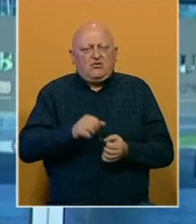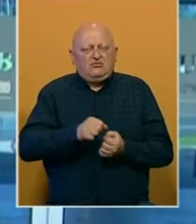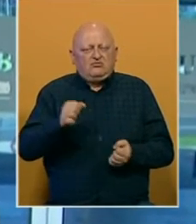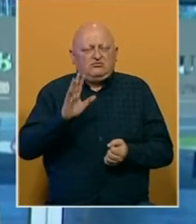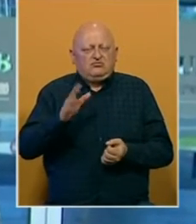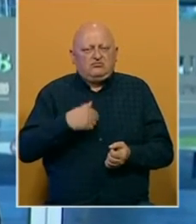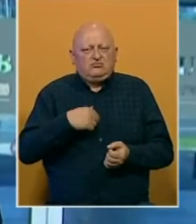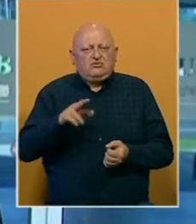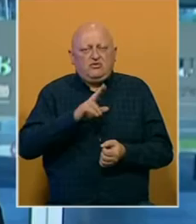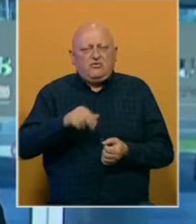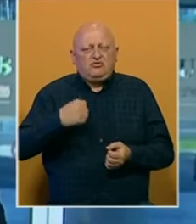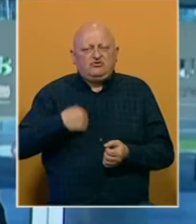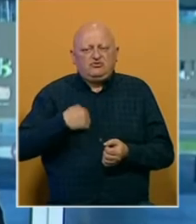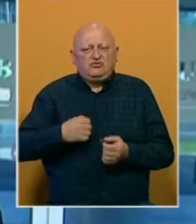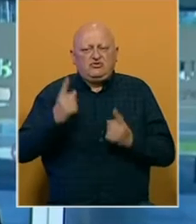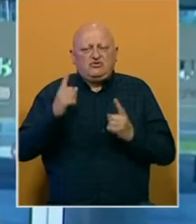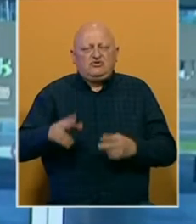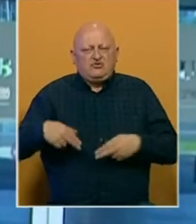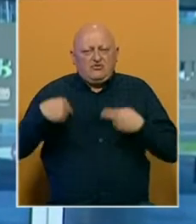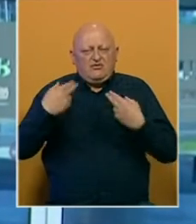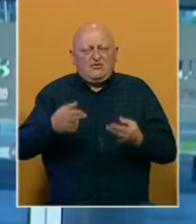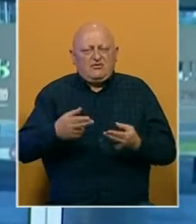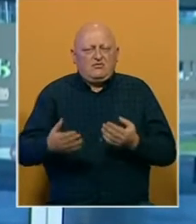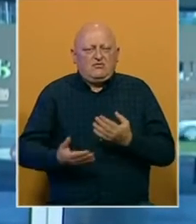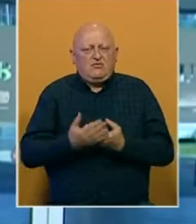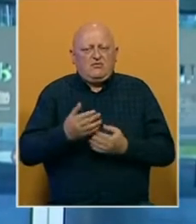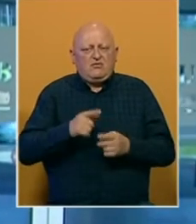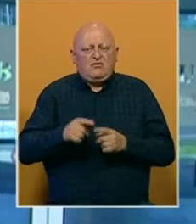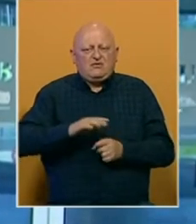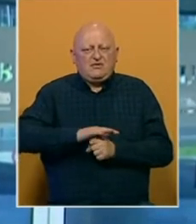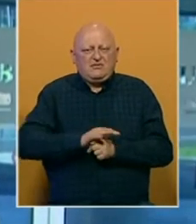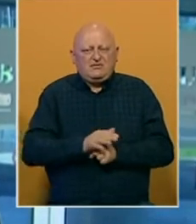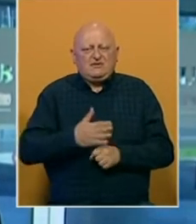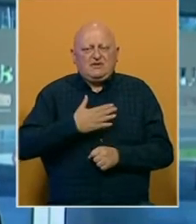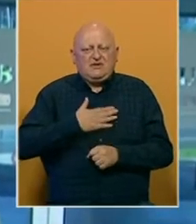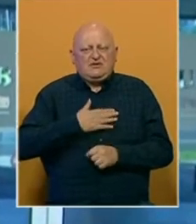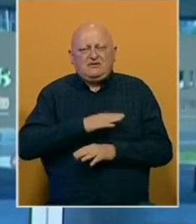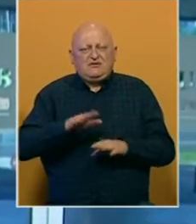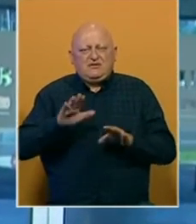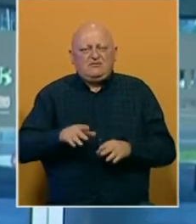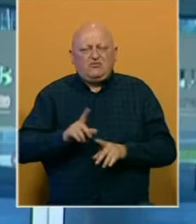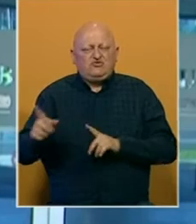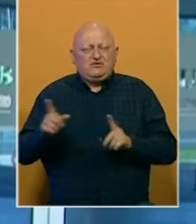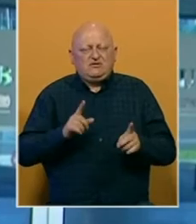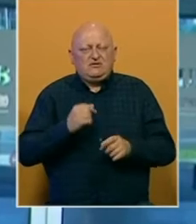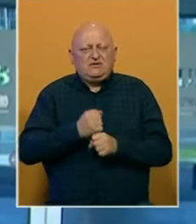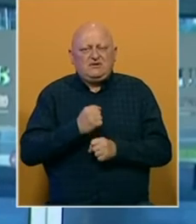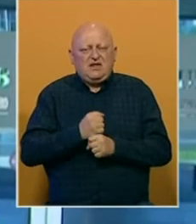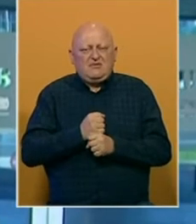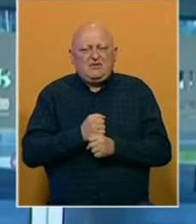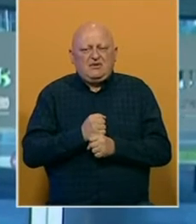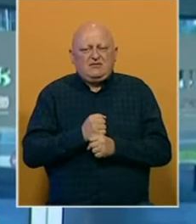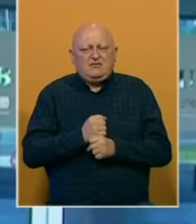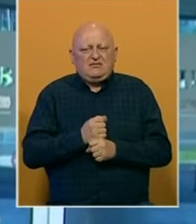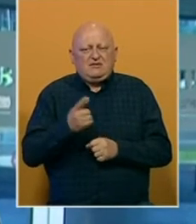su isto mu poništili u Banja Luci, pa je sud u Banja Luci vratio mu to sada pravi pritisak na nas, na sve moguće strane, znači da naprave, znači